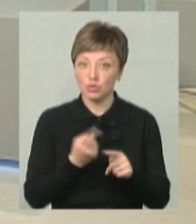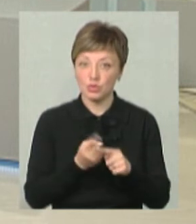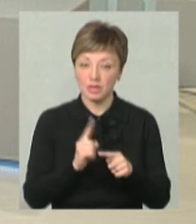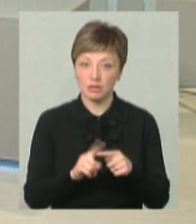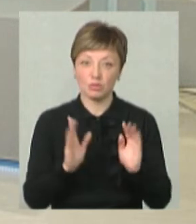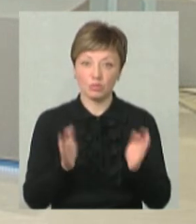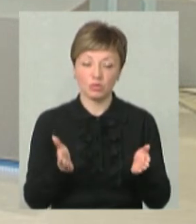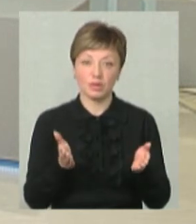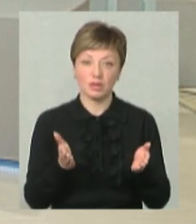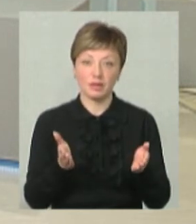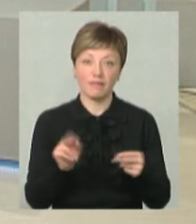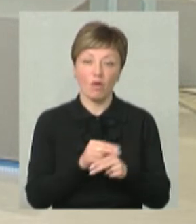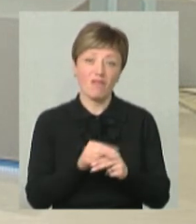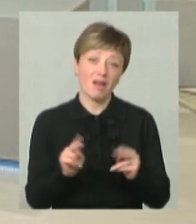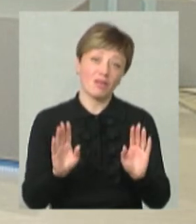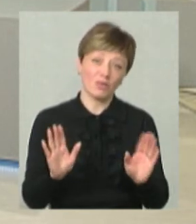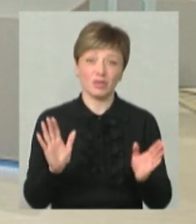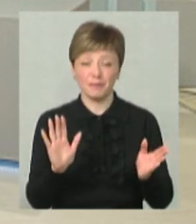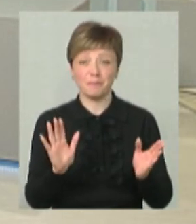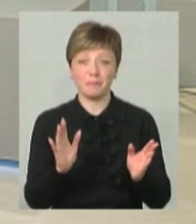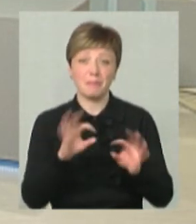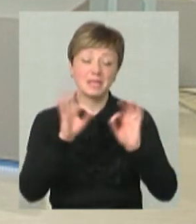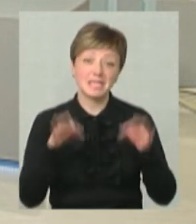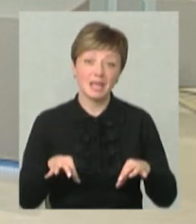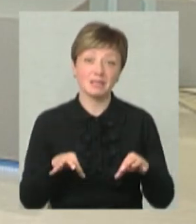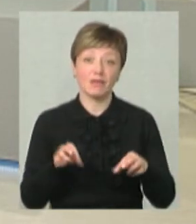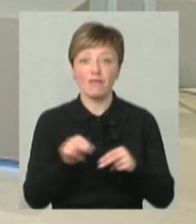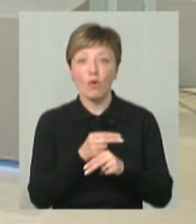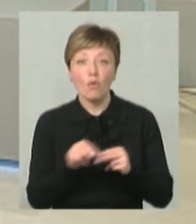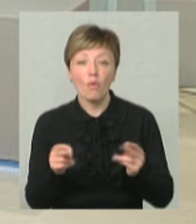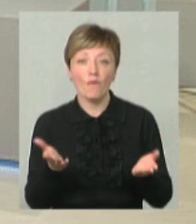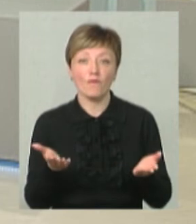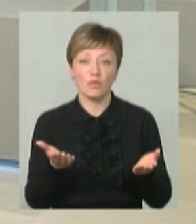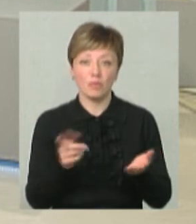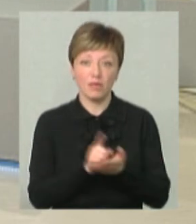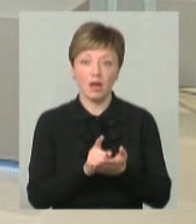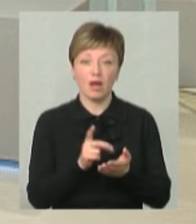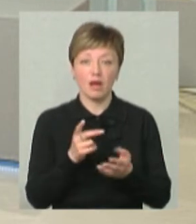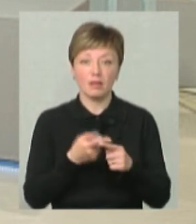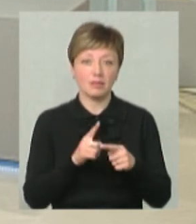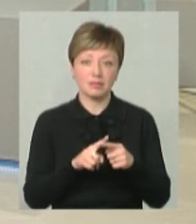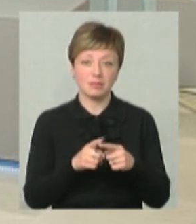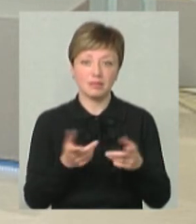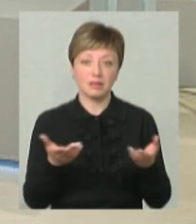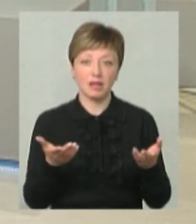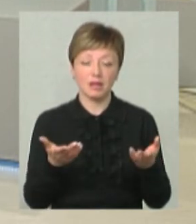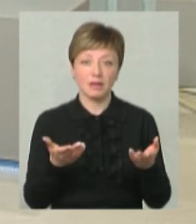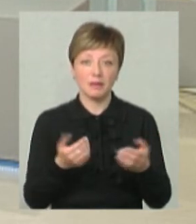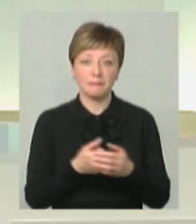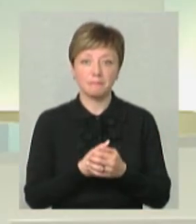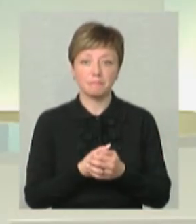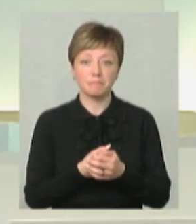буде і виховання. Хоча, кажучи, мистецтво виховує, там кіно виховує, ну, навряд чи вона так виховує